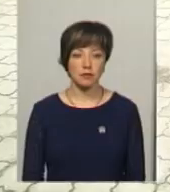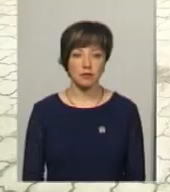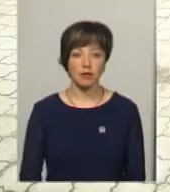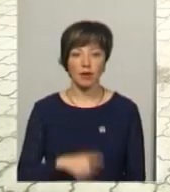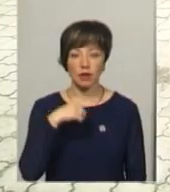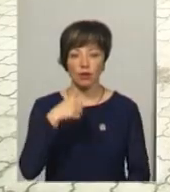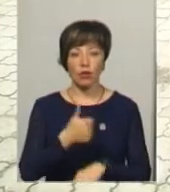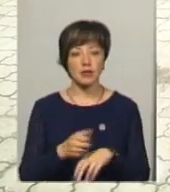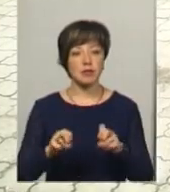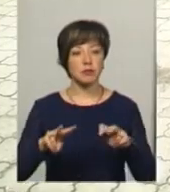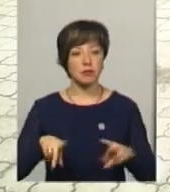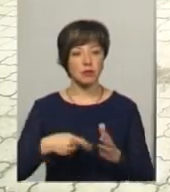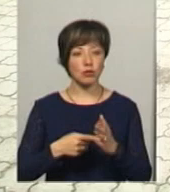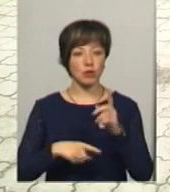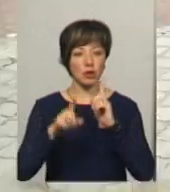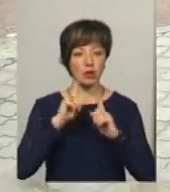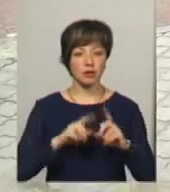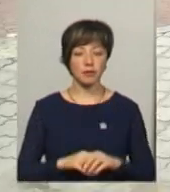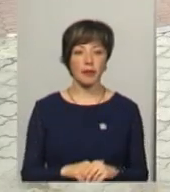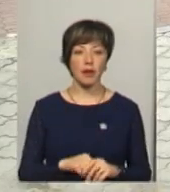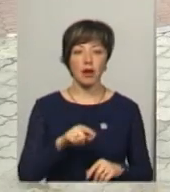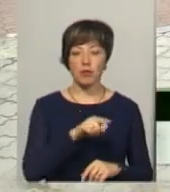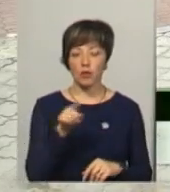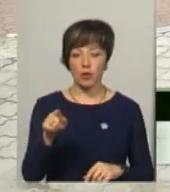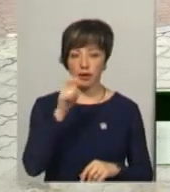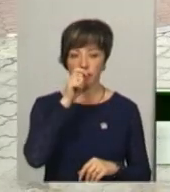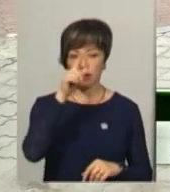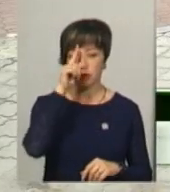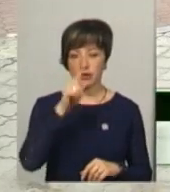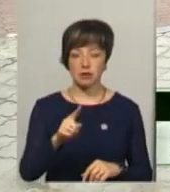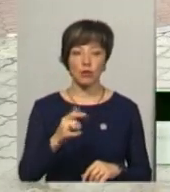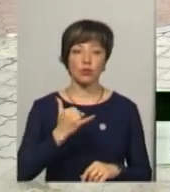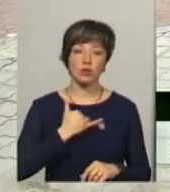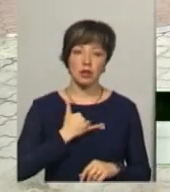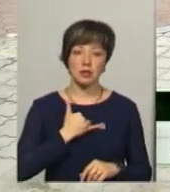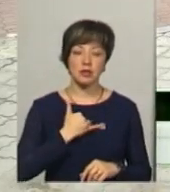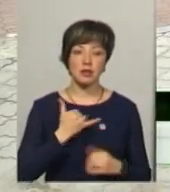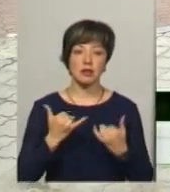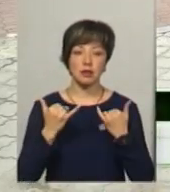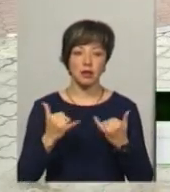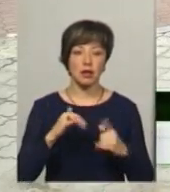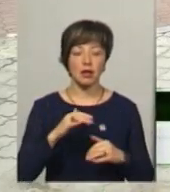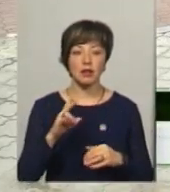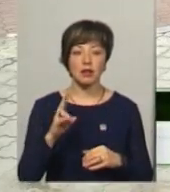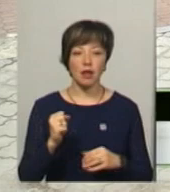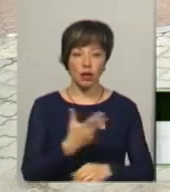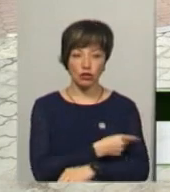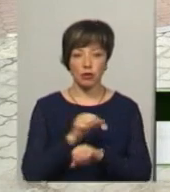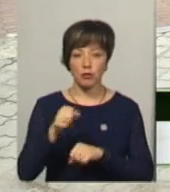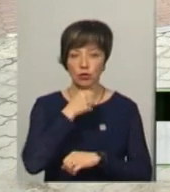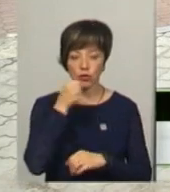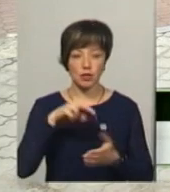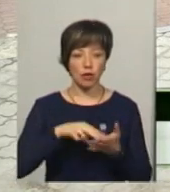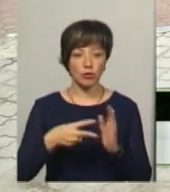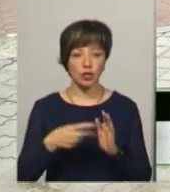здоров'я Хмельницької міської ради Ірина Кондратюк. Протягом цього квітня місяця в нас для нащеплення дорослих було